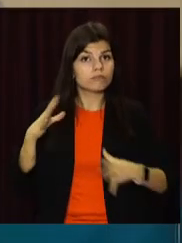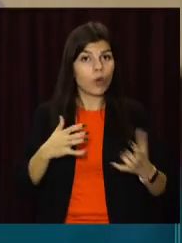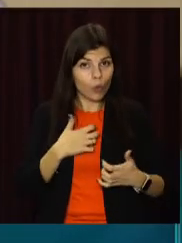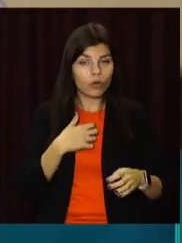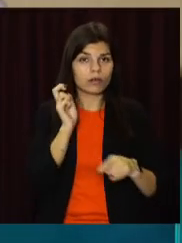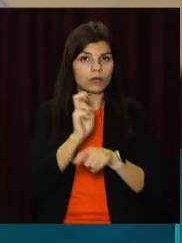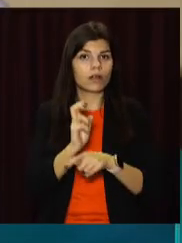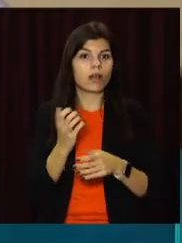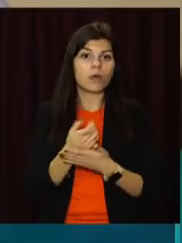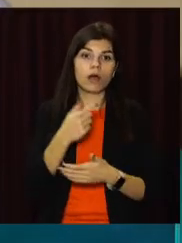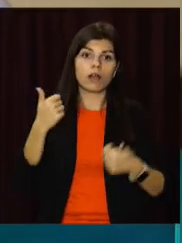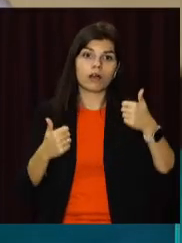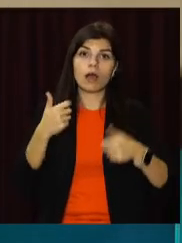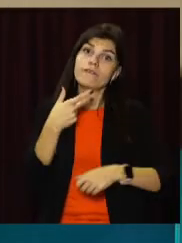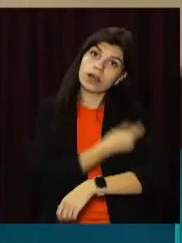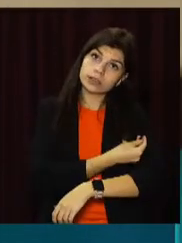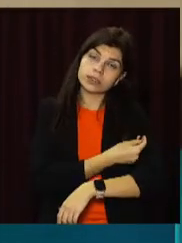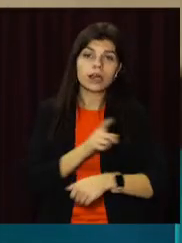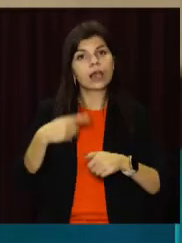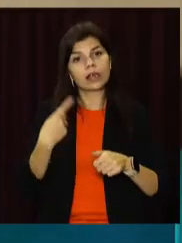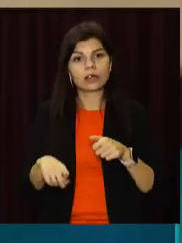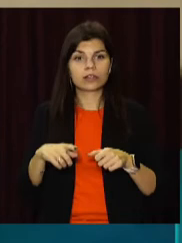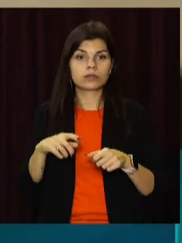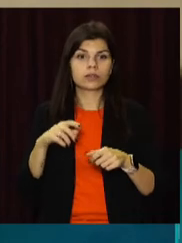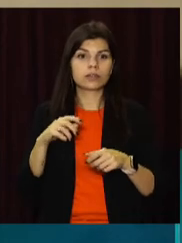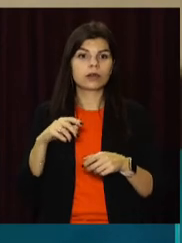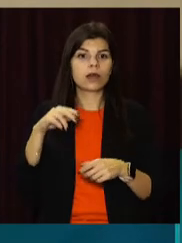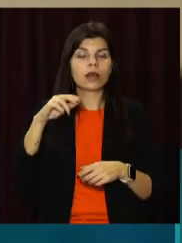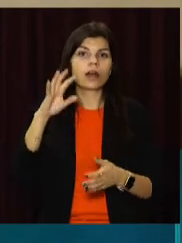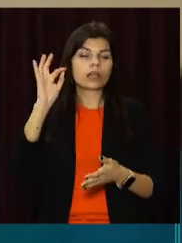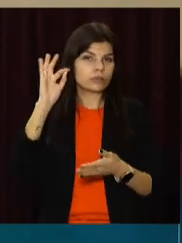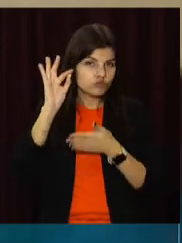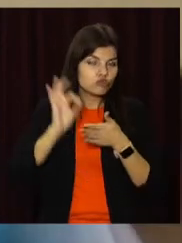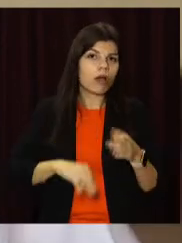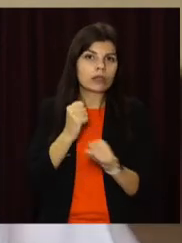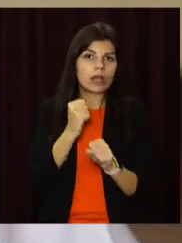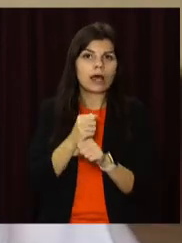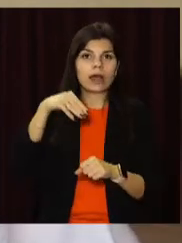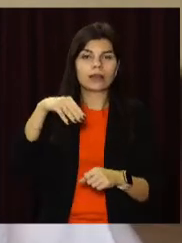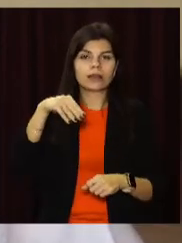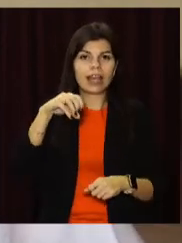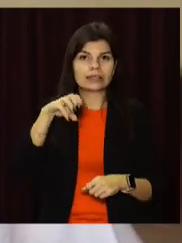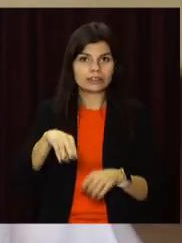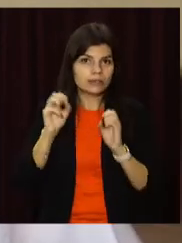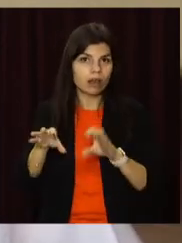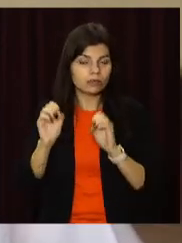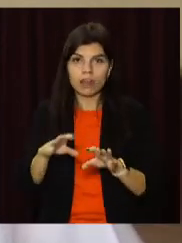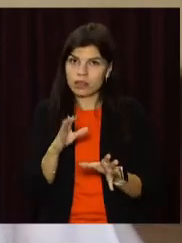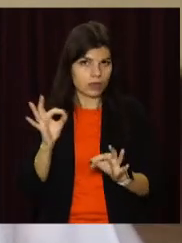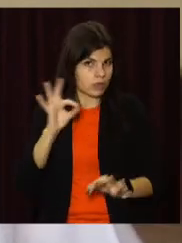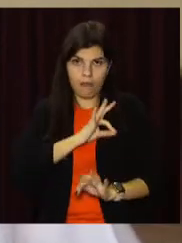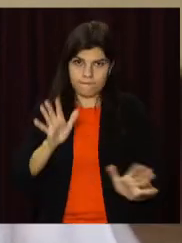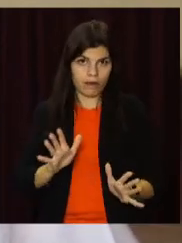вибори, чи робити вакцину, або робити постійно ПЦР-тест, який робити невигідно. От і все. Тому